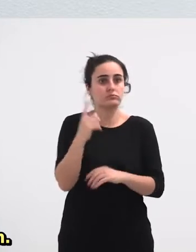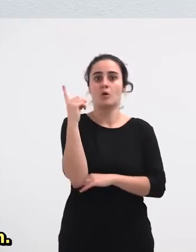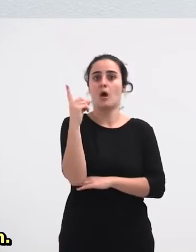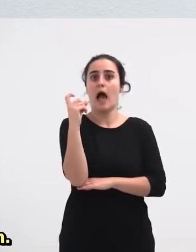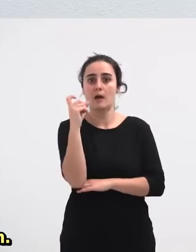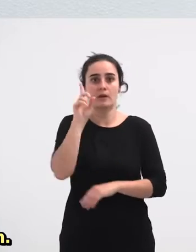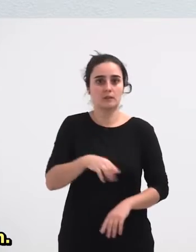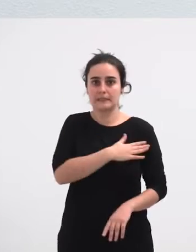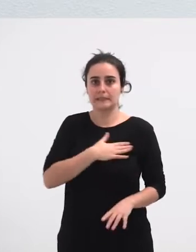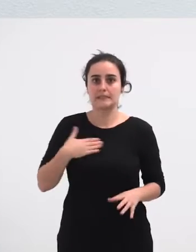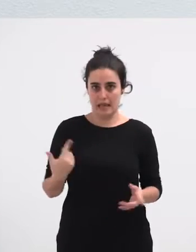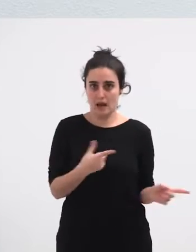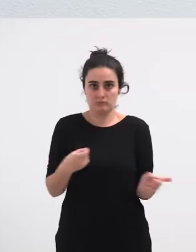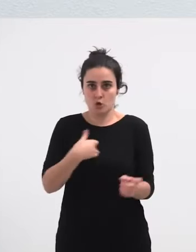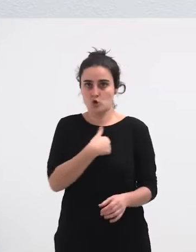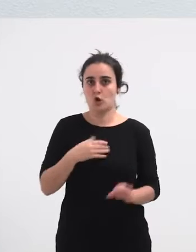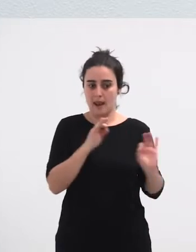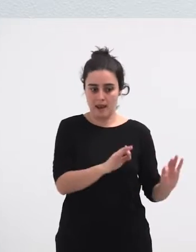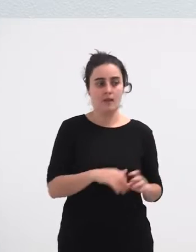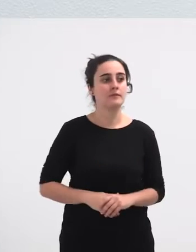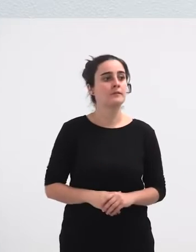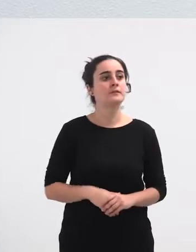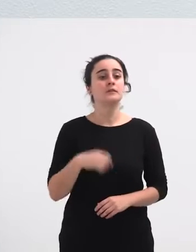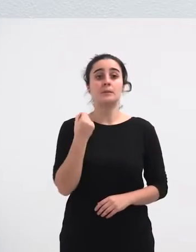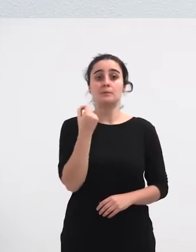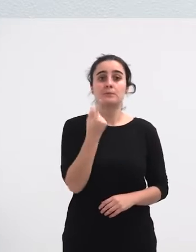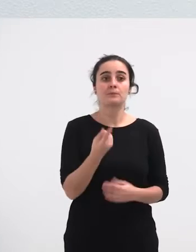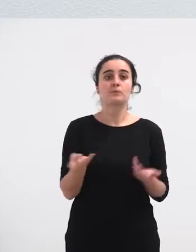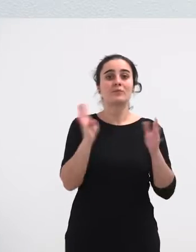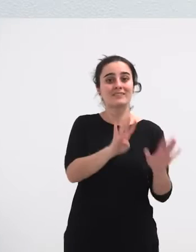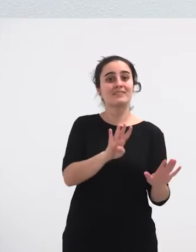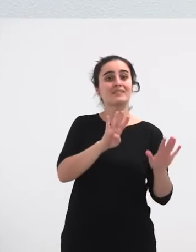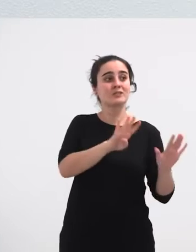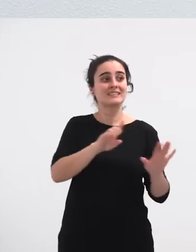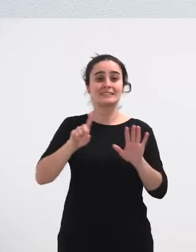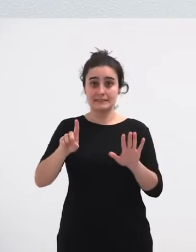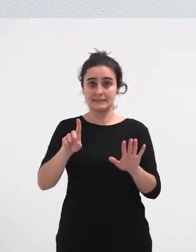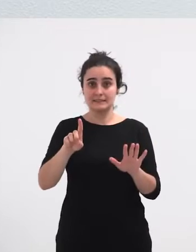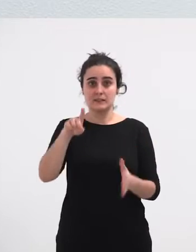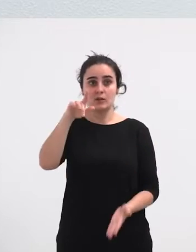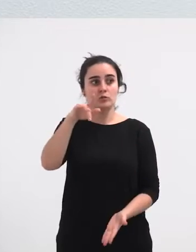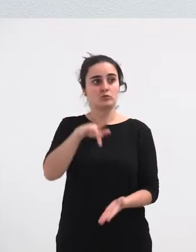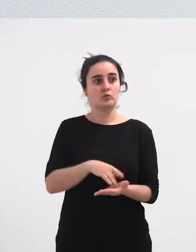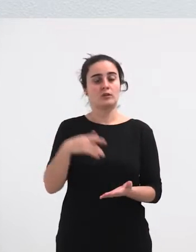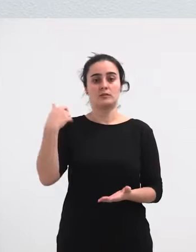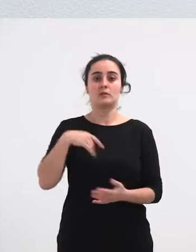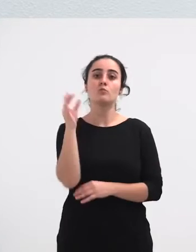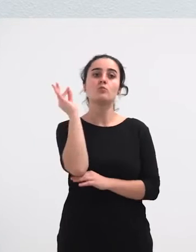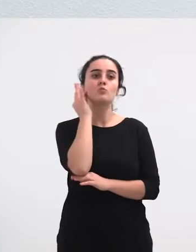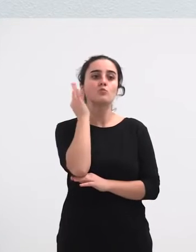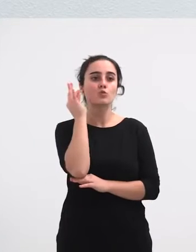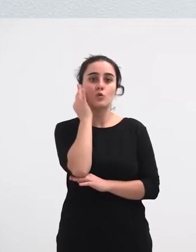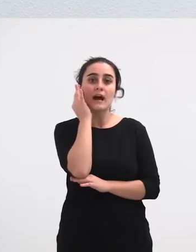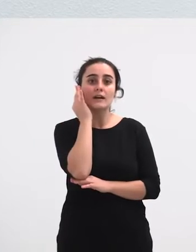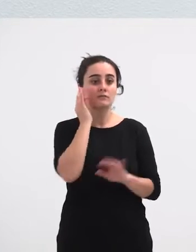joan naizuten Miga bedra txiran talarrogeita mazei urtera nio Ez, emakumea esen